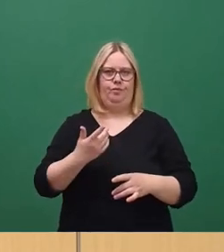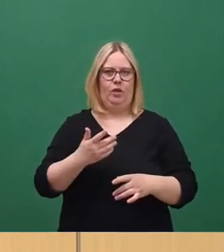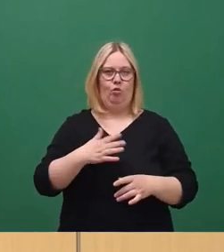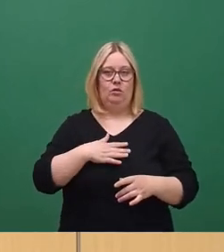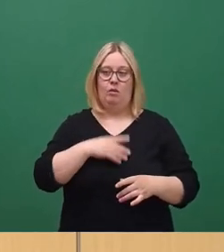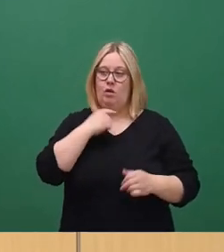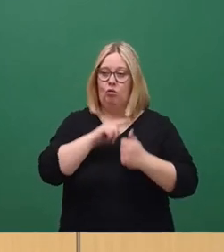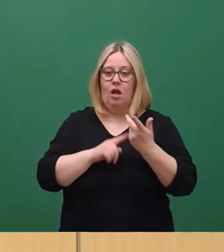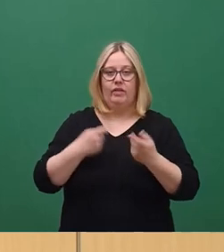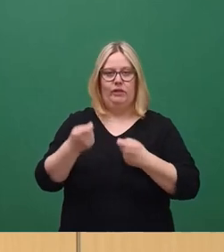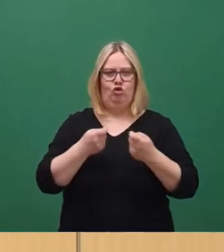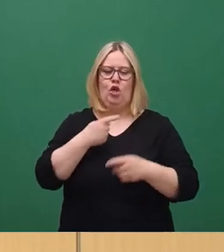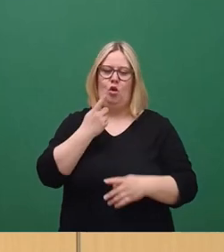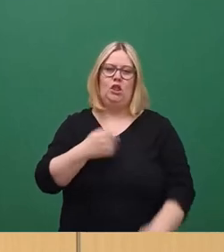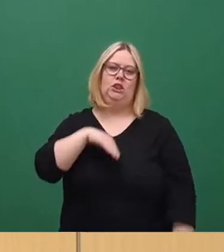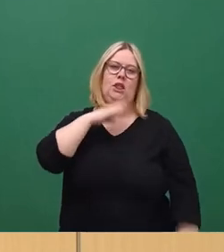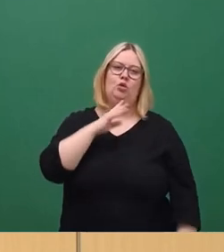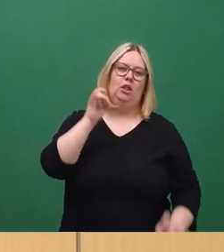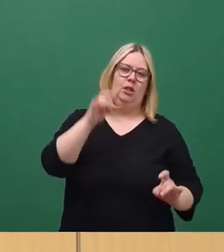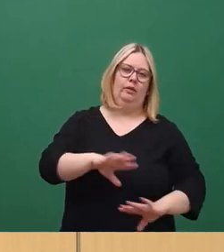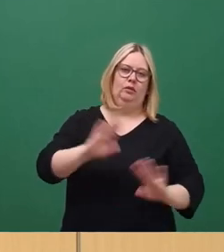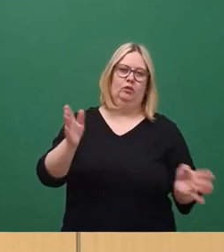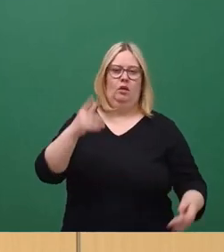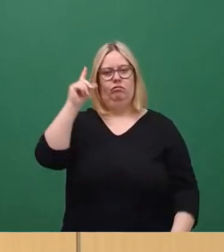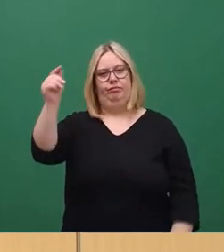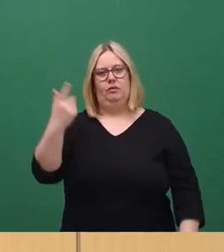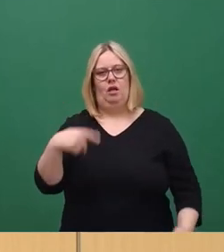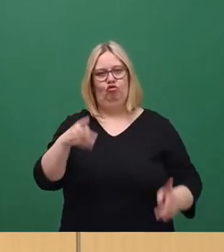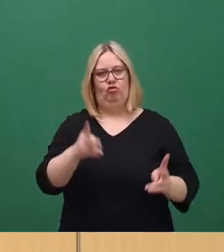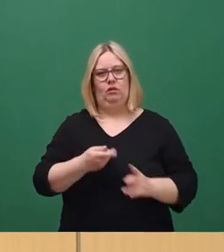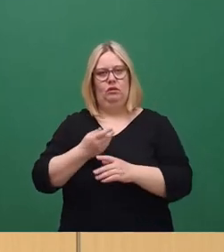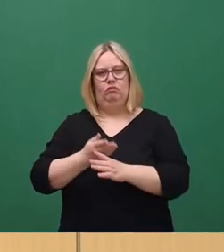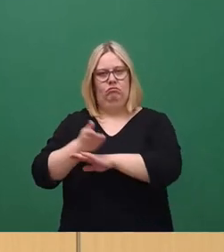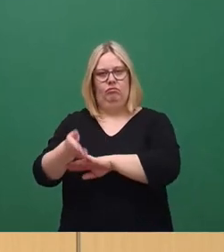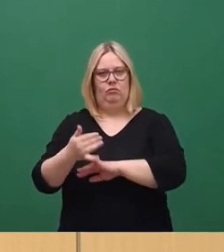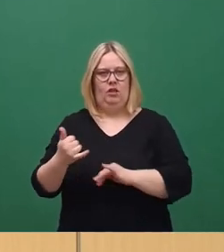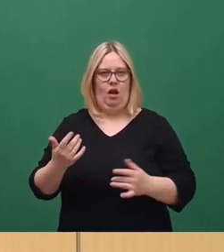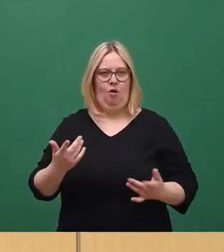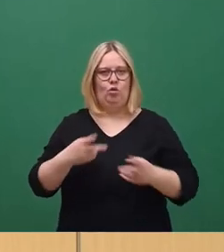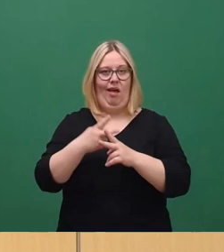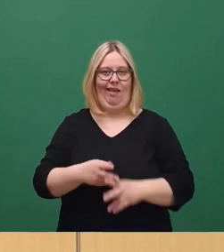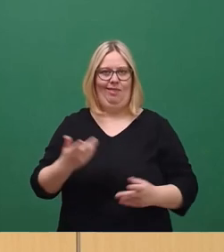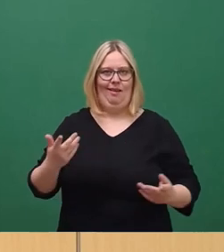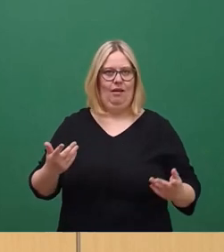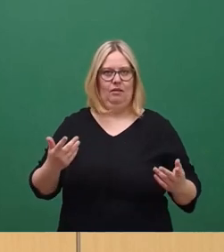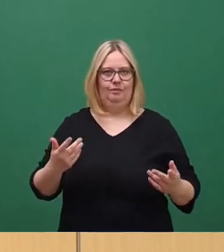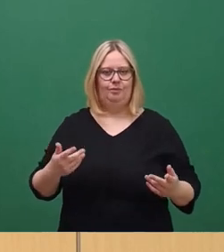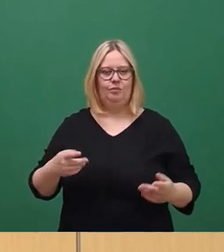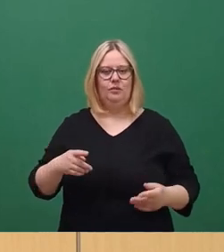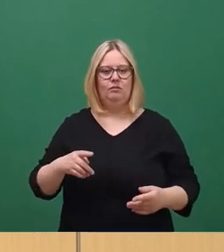noch andere Investoren, dann irgendwann, ja, verfrühstückt, in anderen Städten gelandet oder in Rente gegangen. Ja, ich habe jetzt noch